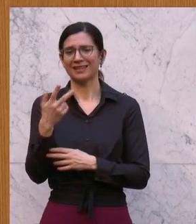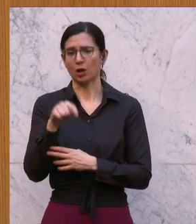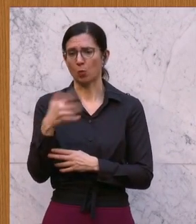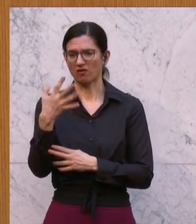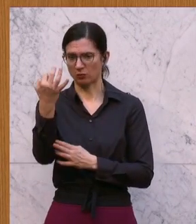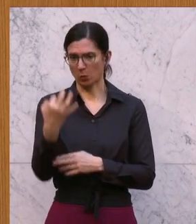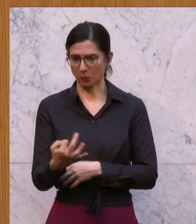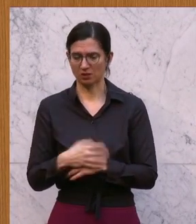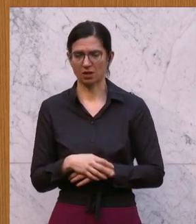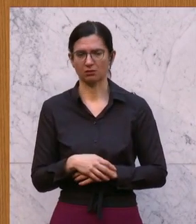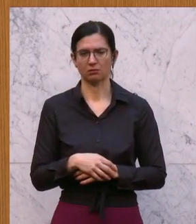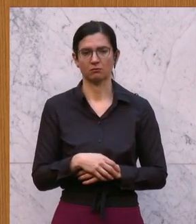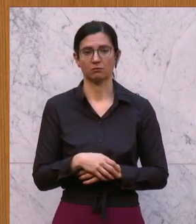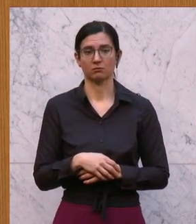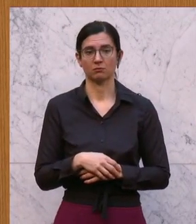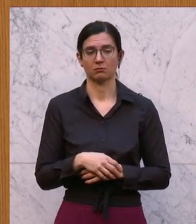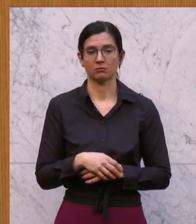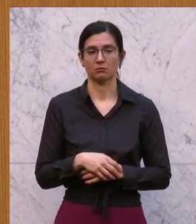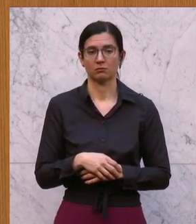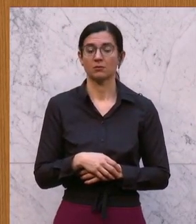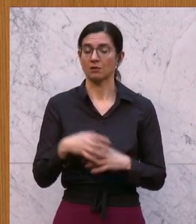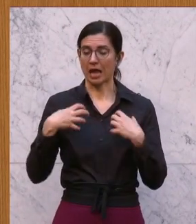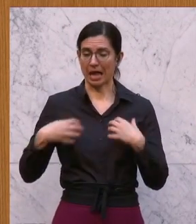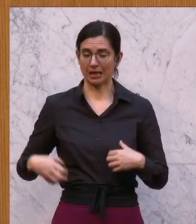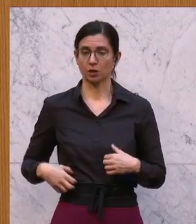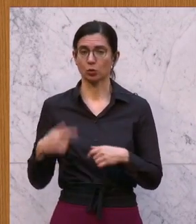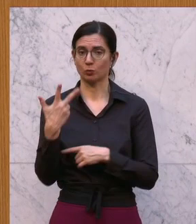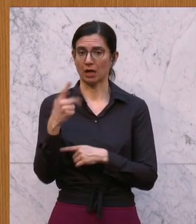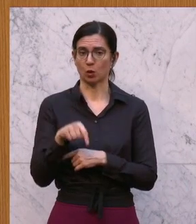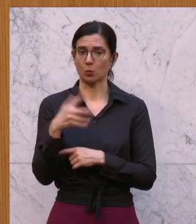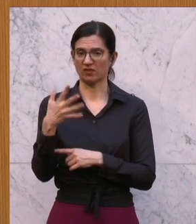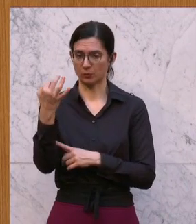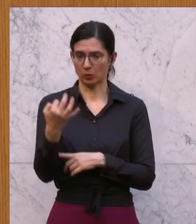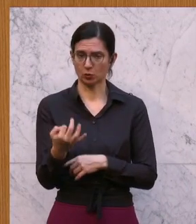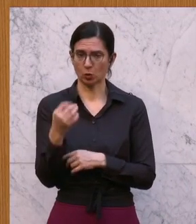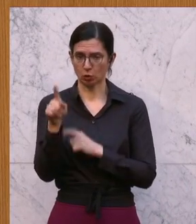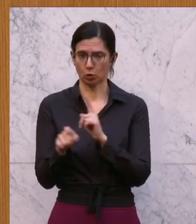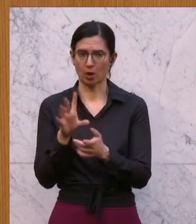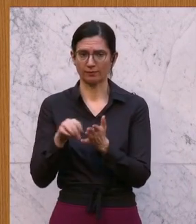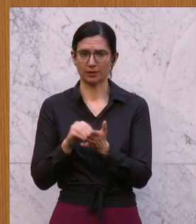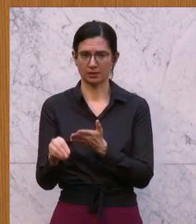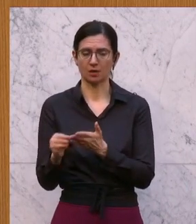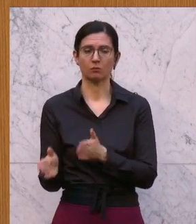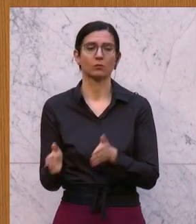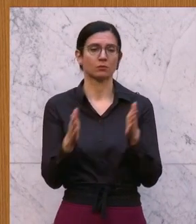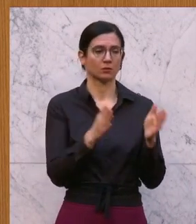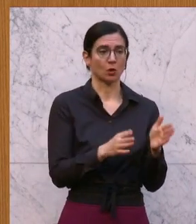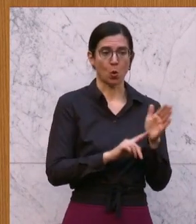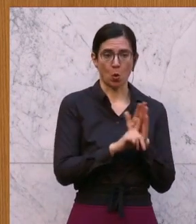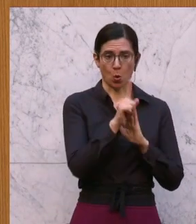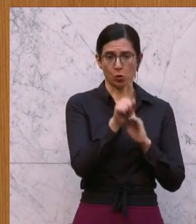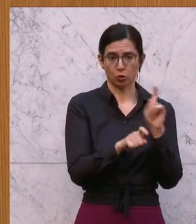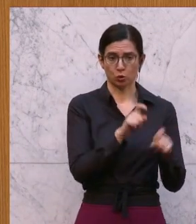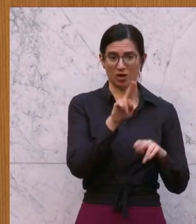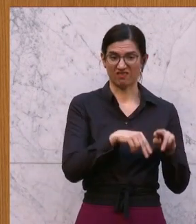Prozent. Wenn Sie auf Eigentum wohnen, zahlen Sie dreieinhalb Prozent Steuer. Wie hoch ist die Steuer,